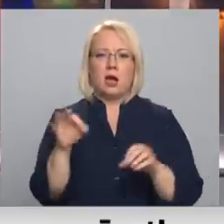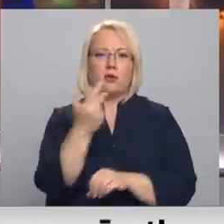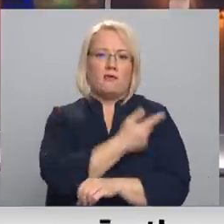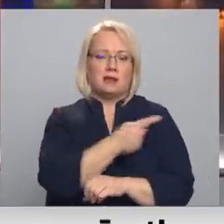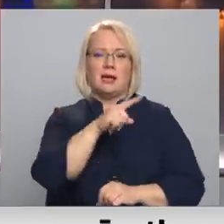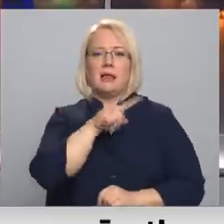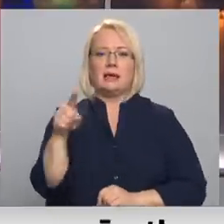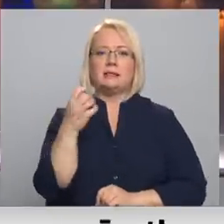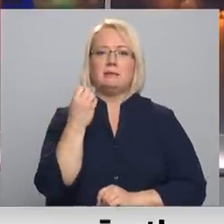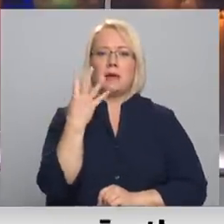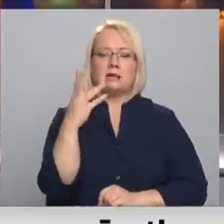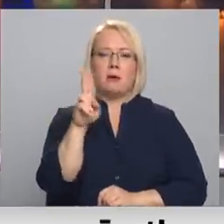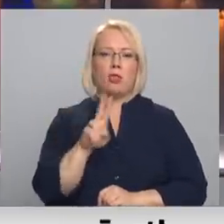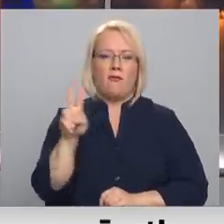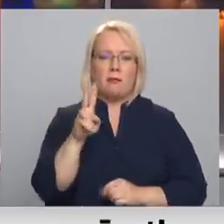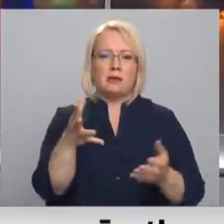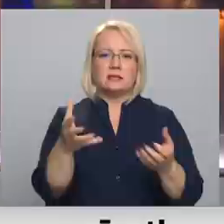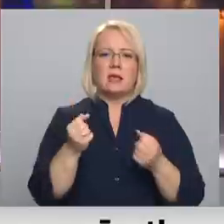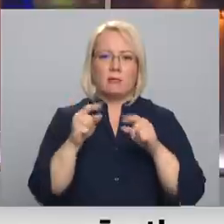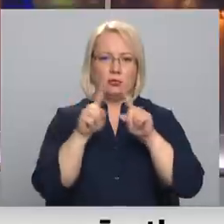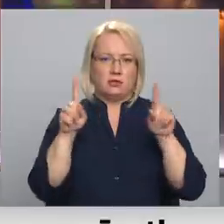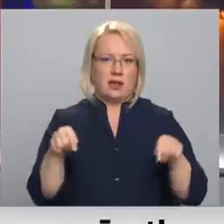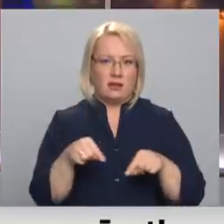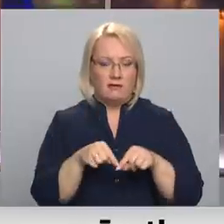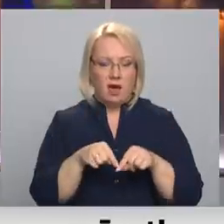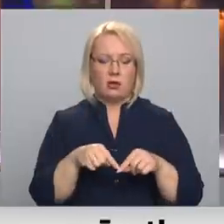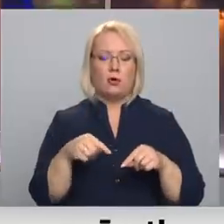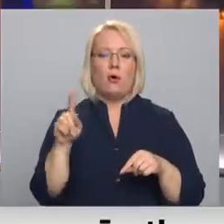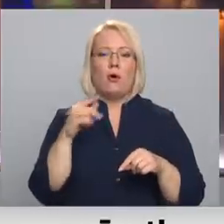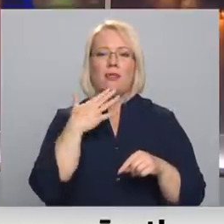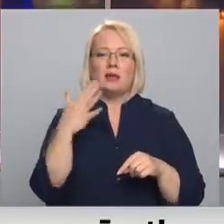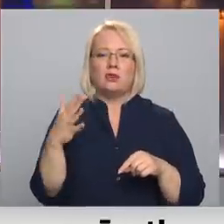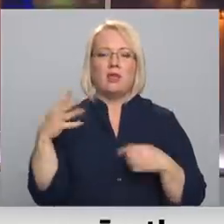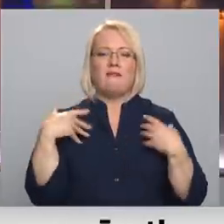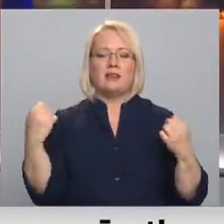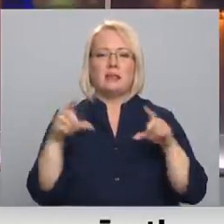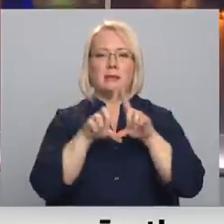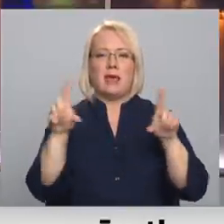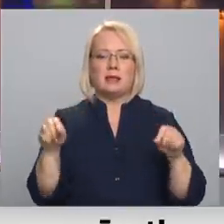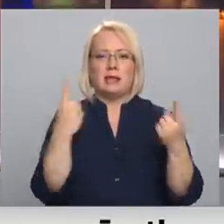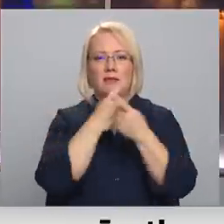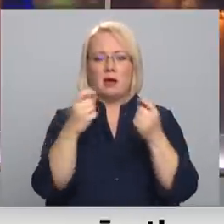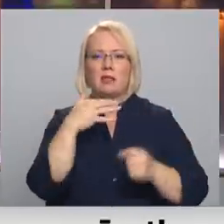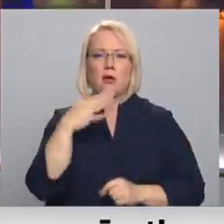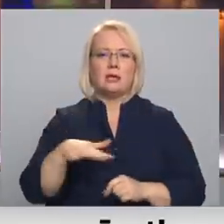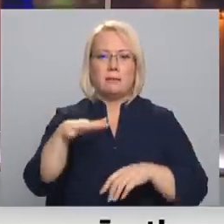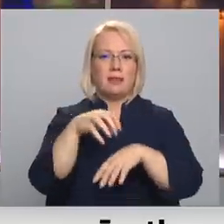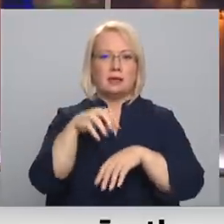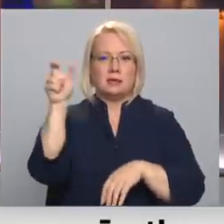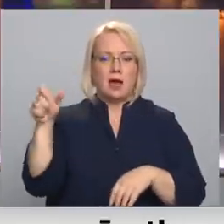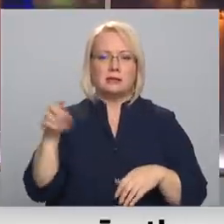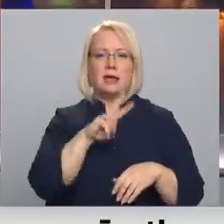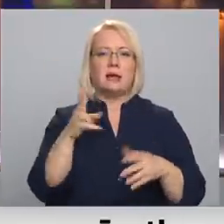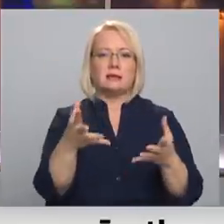15. novembrim saņemtu vakcinācijas certifikātu. Nacionālā veselības dienestu informācija liecina, ka ir daudz ģimenes ārsti, kas šobrīd